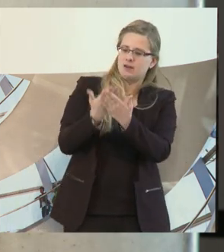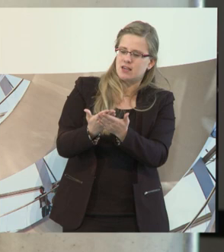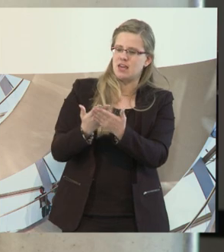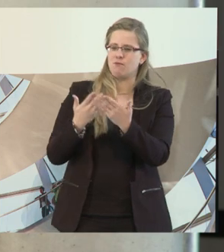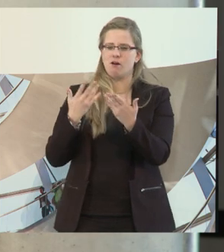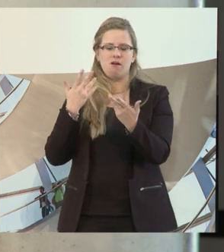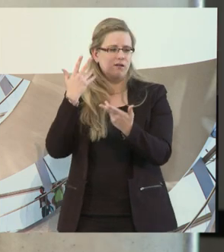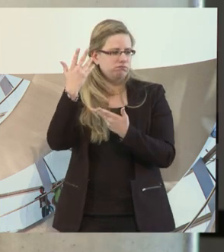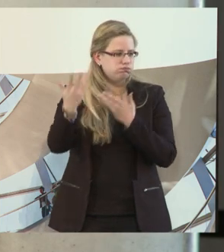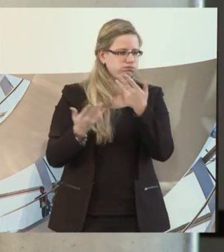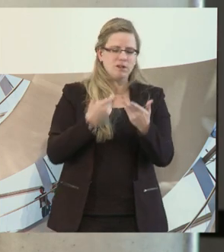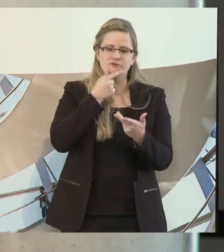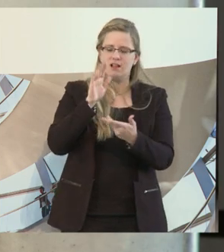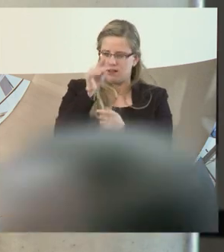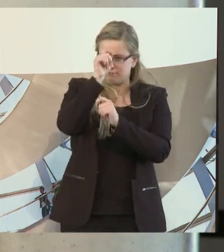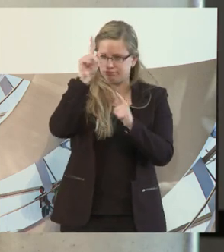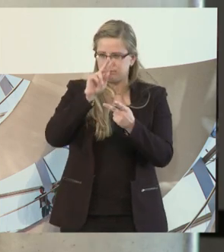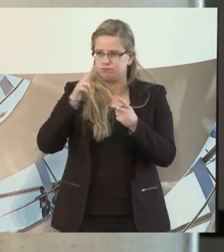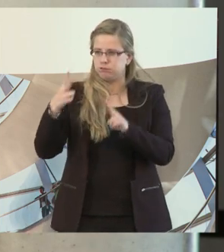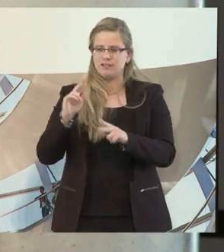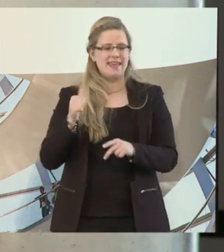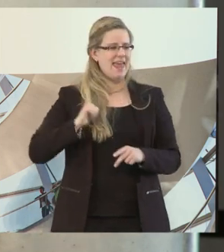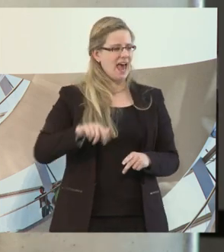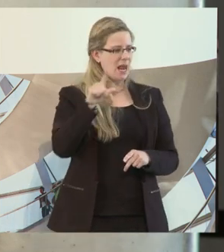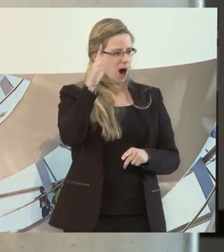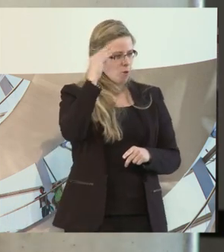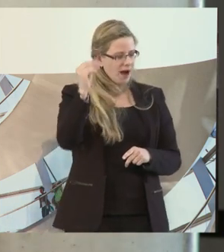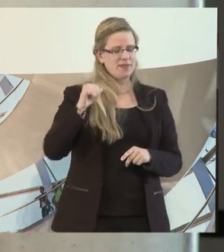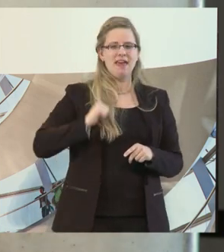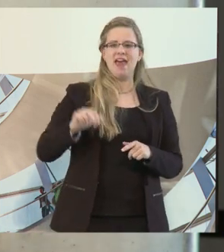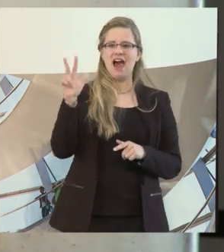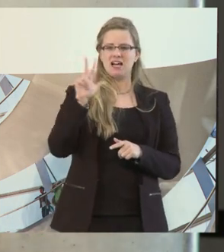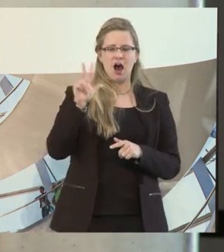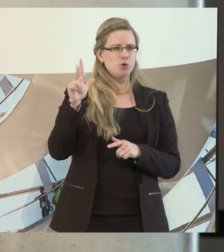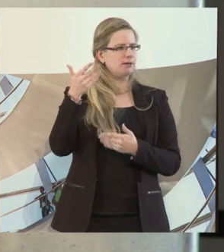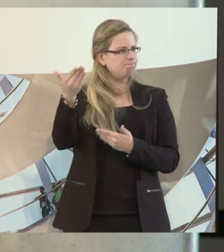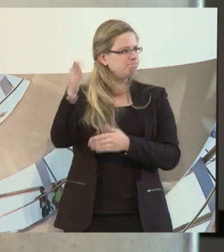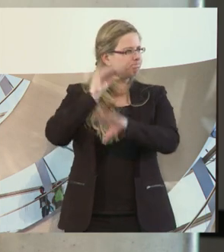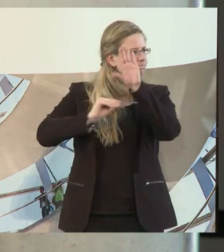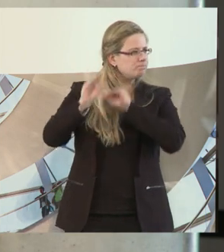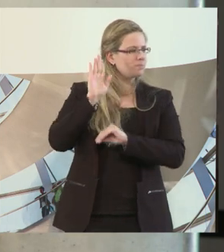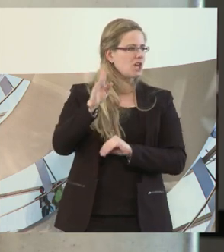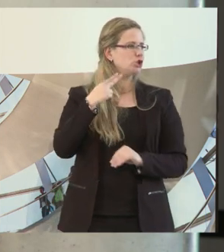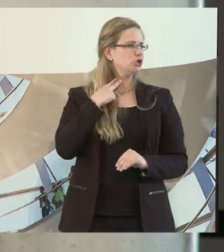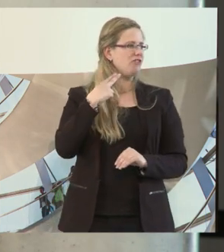Und wenn ich dann von Herrn Laumann und von Herrn Kauder höre und auch von Herrn Kauder die Geschichte mit seiner Schwägerin, das macht mich dann sehr